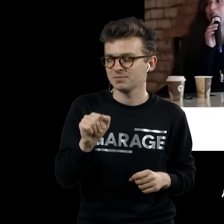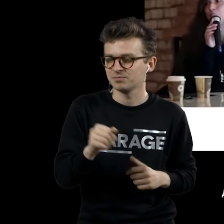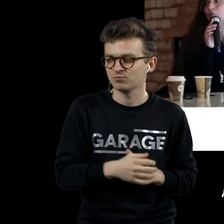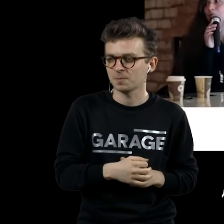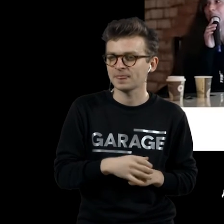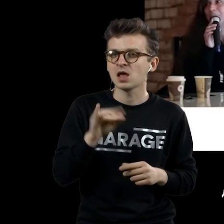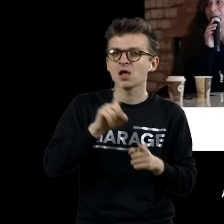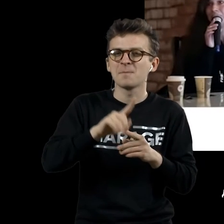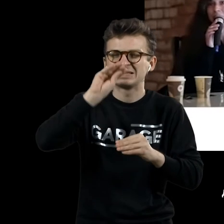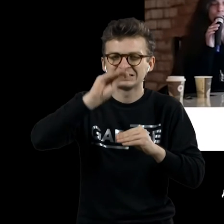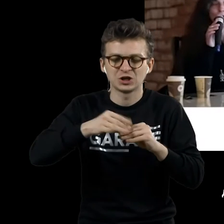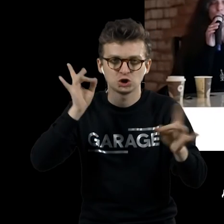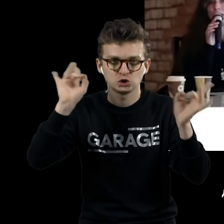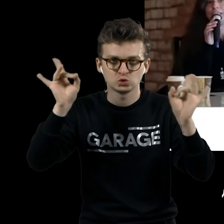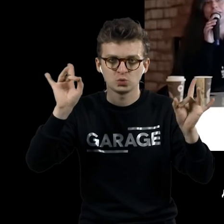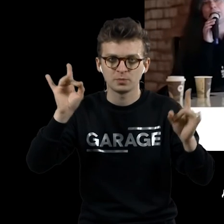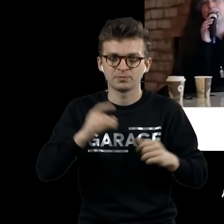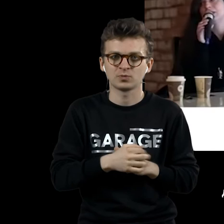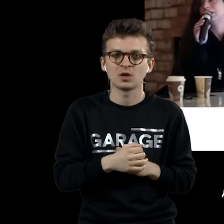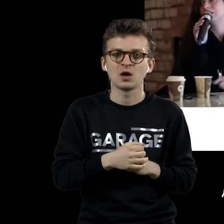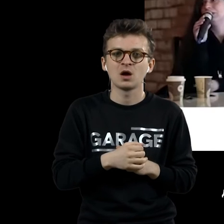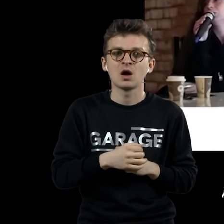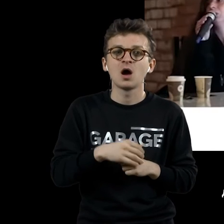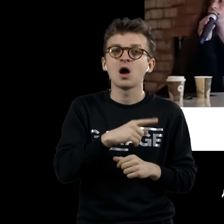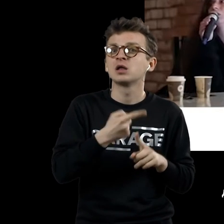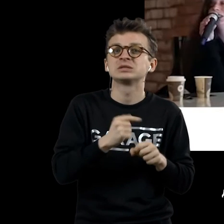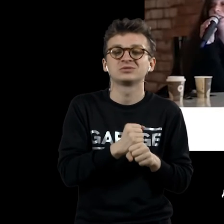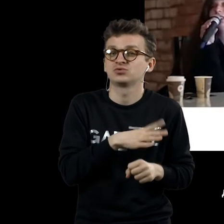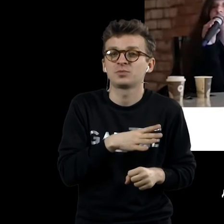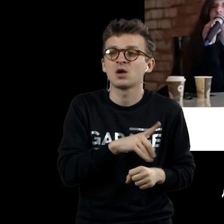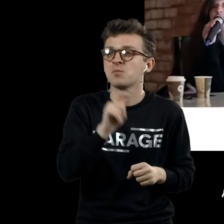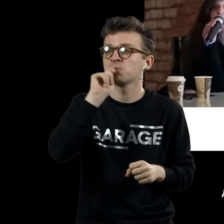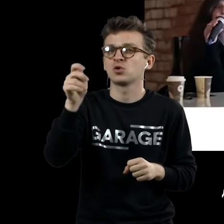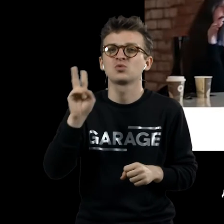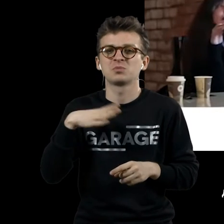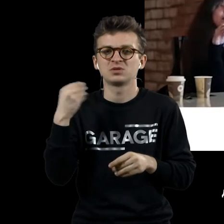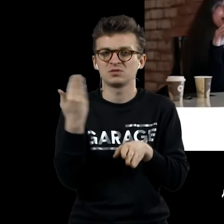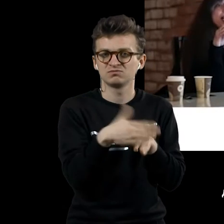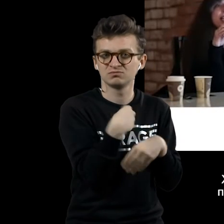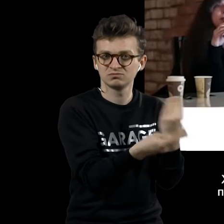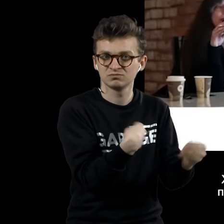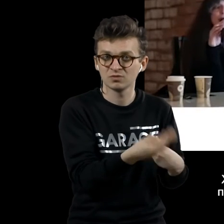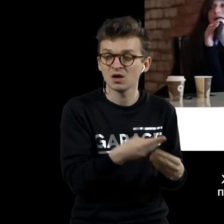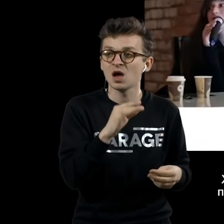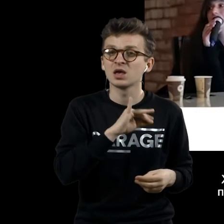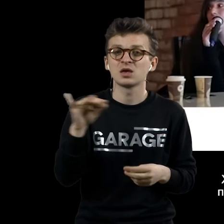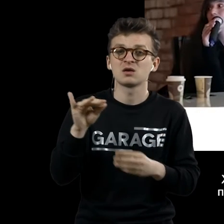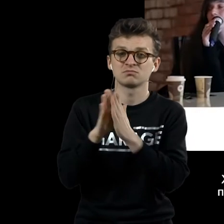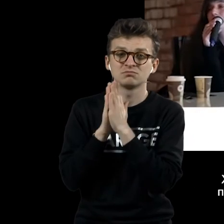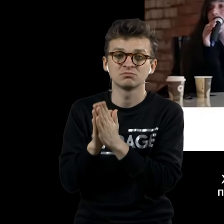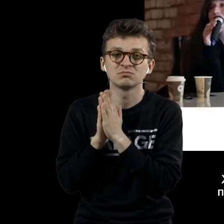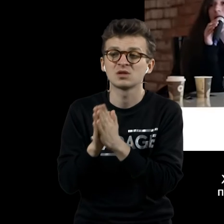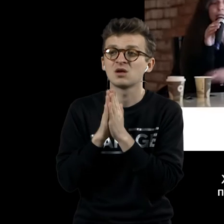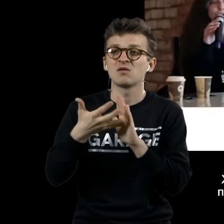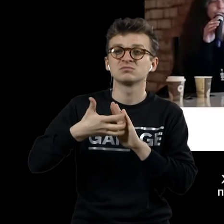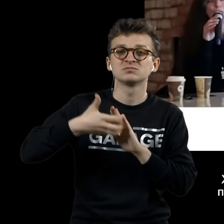Скрытый шум, предмет, который Дюшан делал в подарок для своего мецената и коллекционера, и попросил его взять какой-то